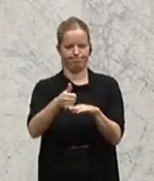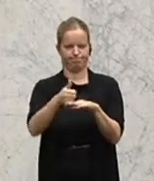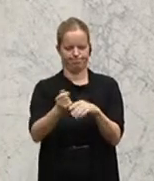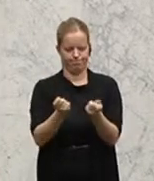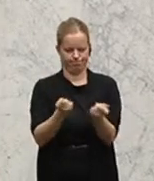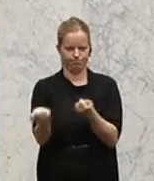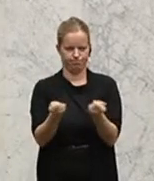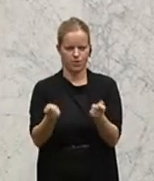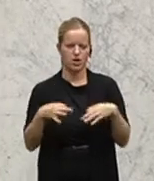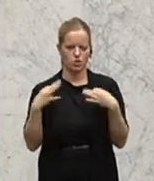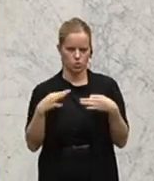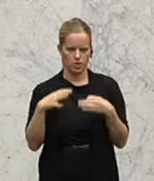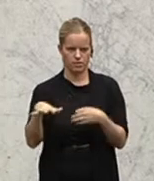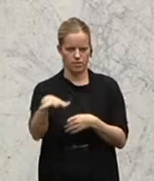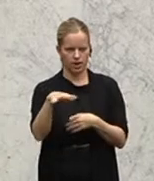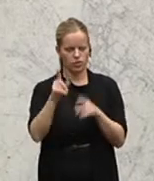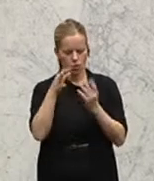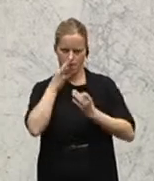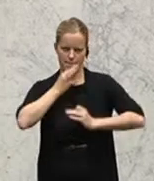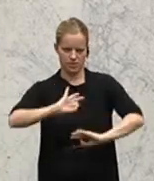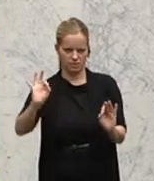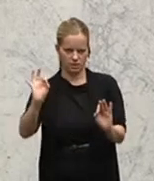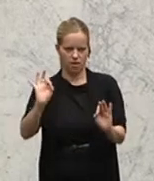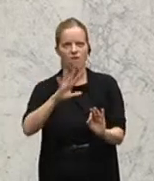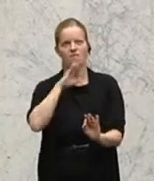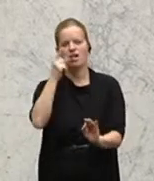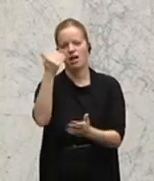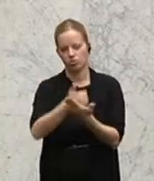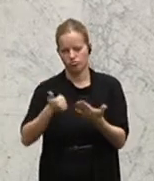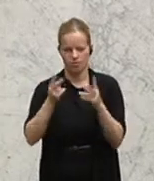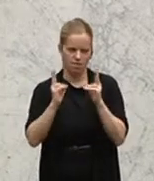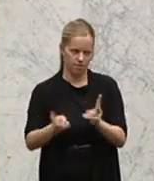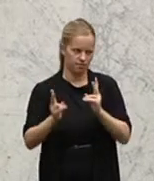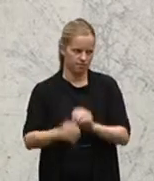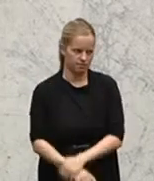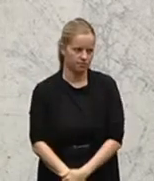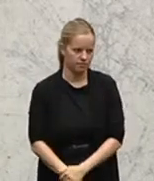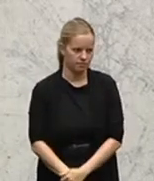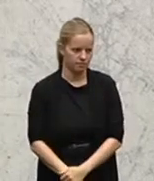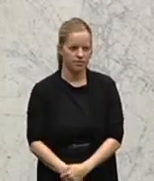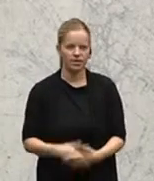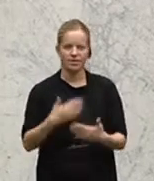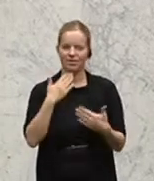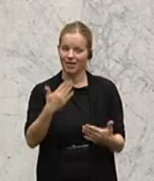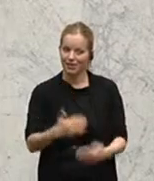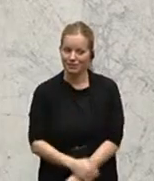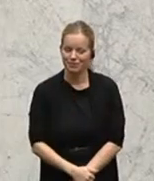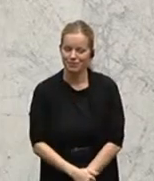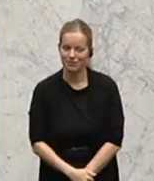wesentlich effizienter zu werden und große Einsparungspotenziale nützen zu können. Danke.